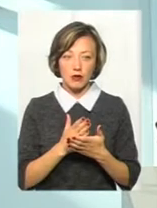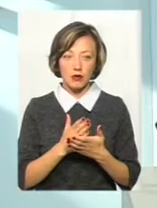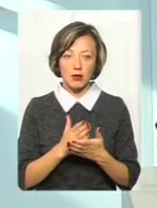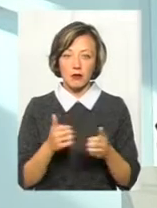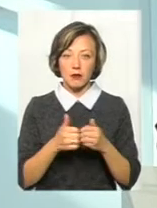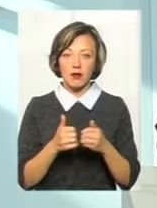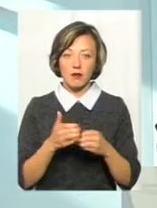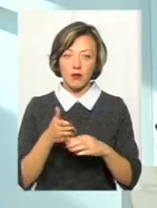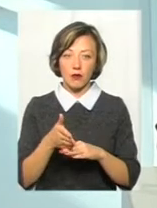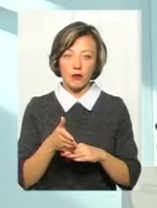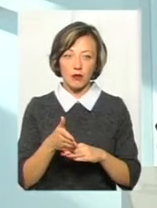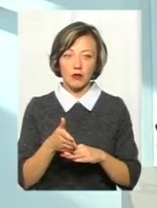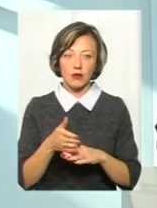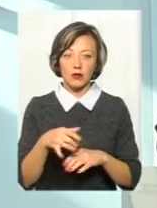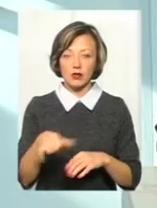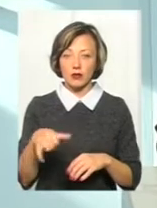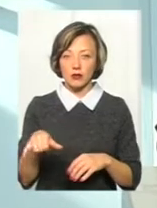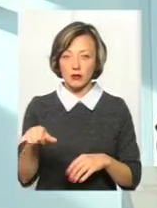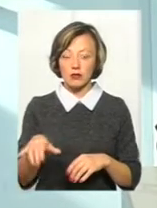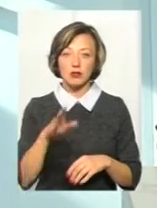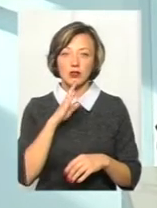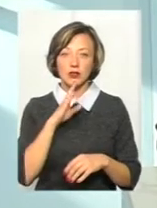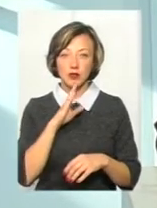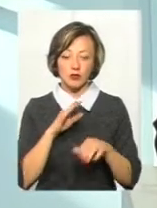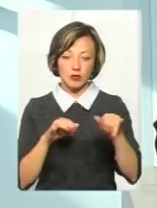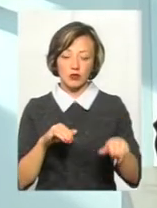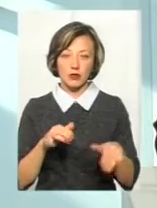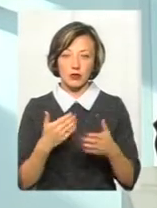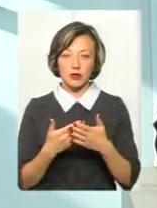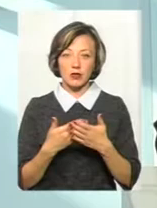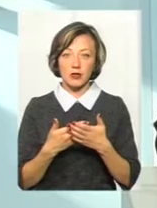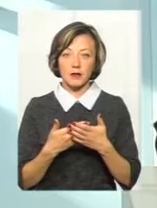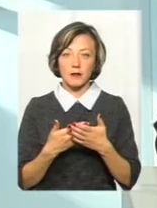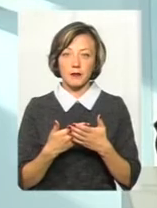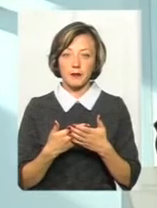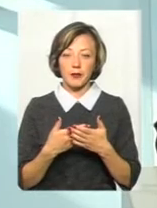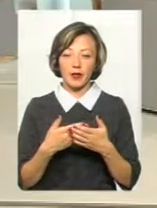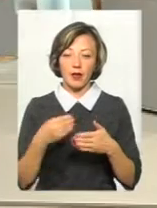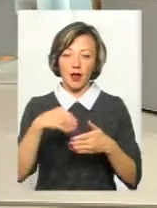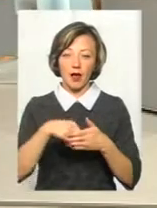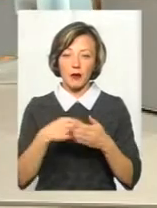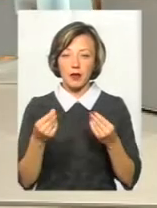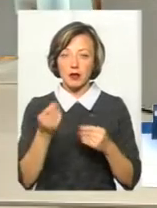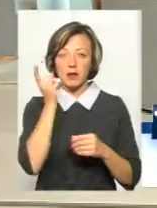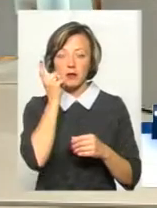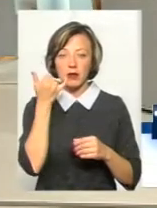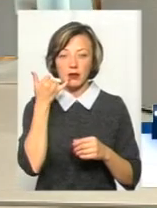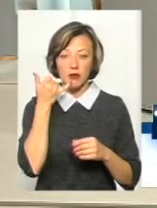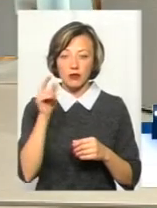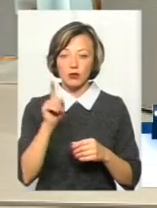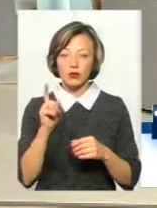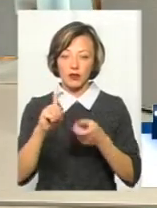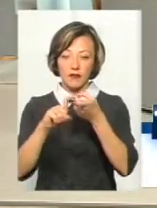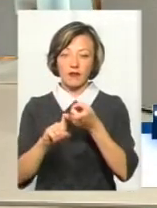вході, це якась борсетка, чи якась жіноча сумка, чи гоменець, чи мобільний телефон, що на